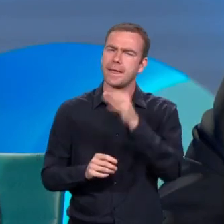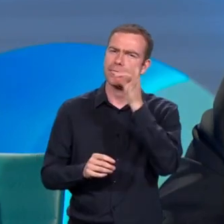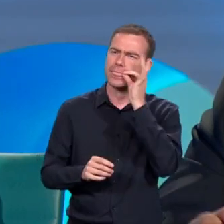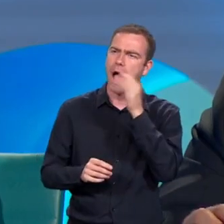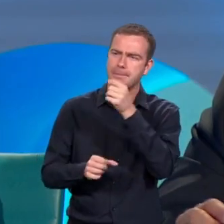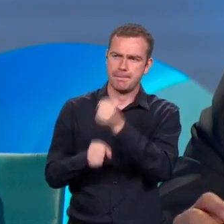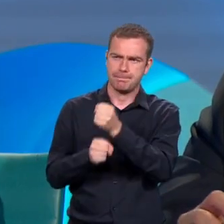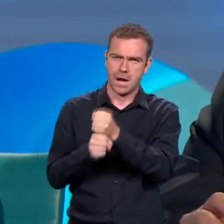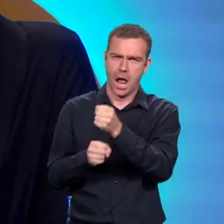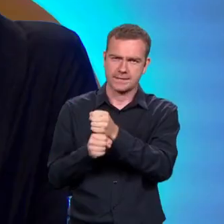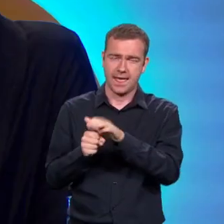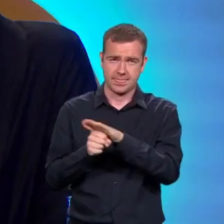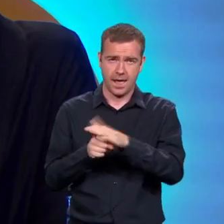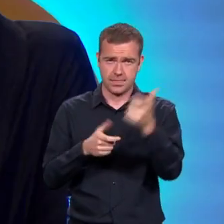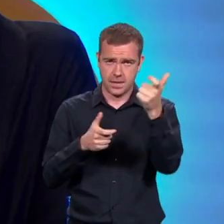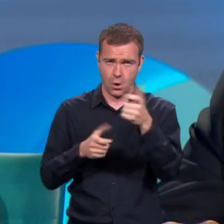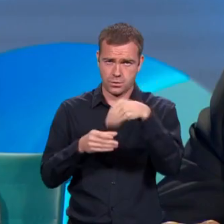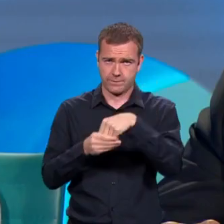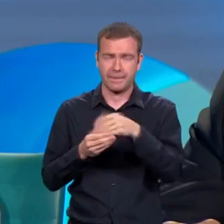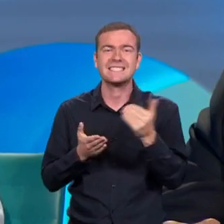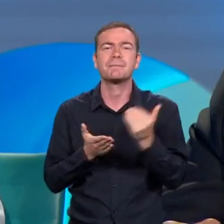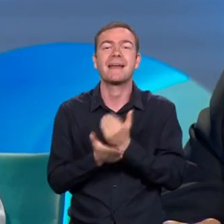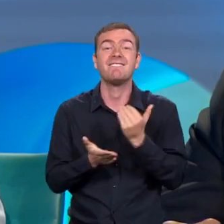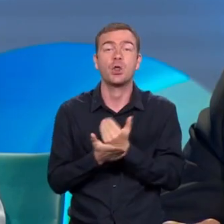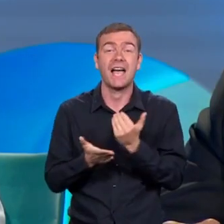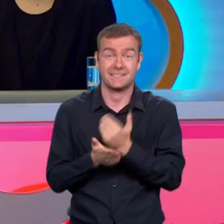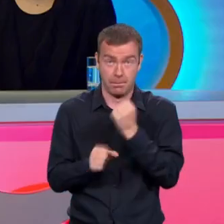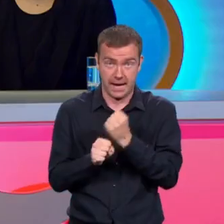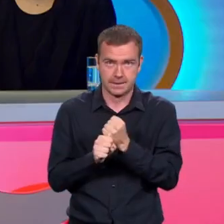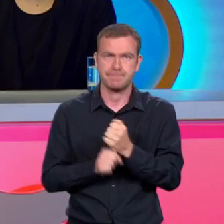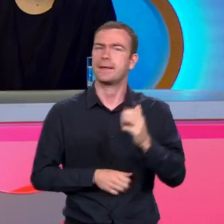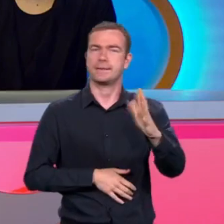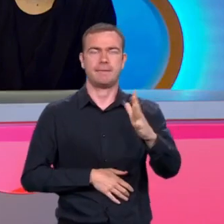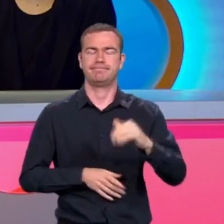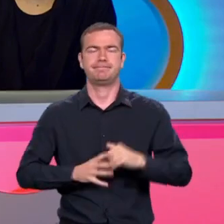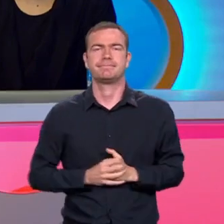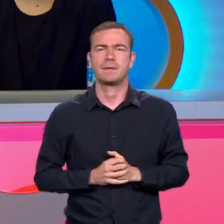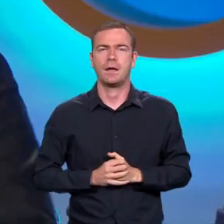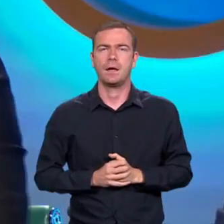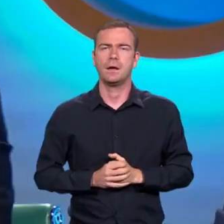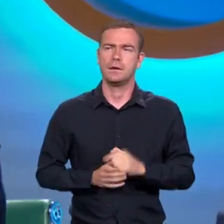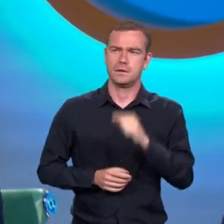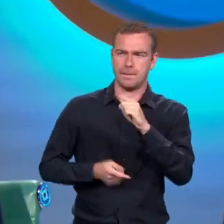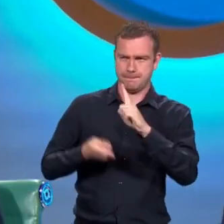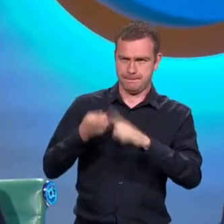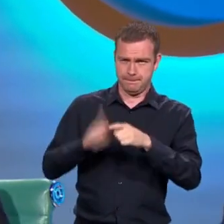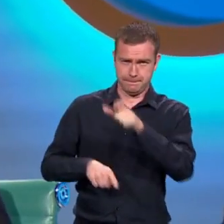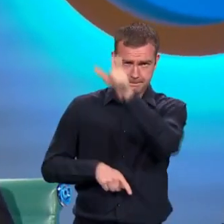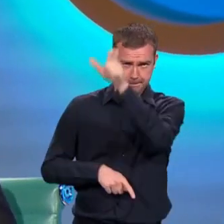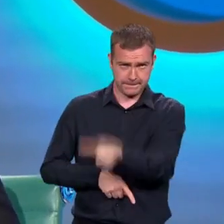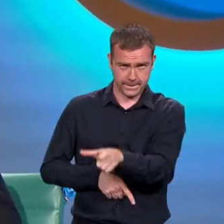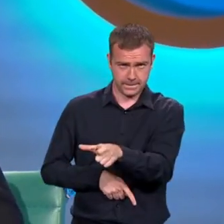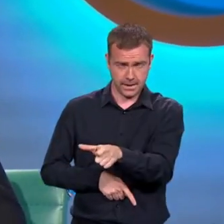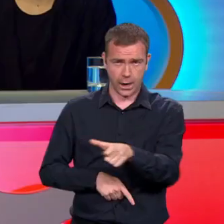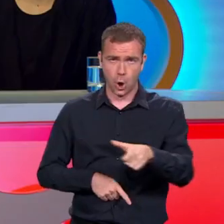Dáma, ktorá dnes k nám prišla ako tajný host, pracuje v spravodajstve? Nie, nepracuje. Je reálnou politickou